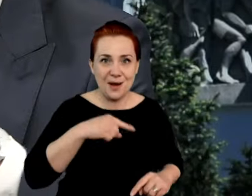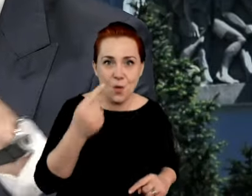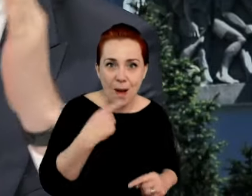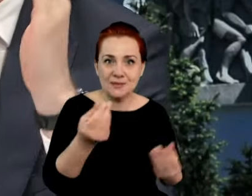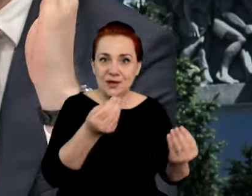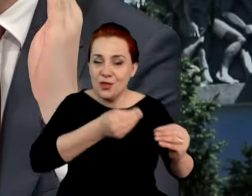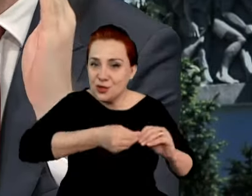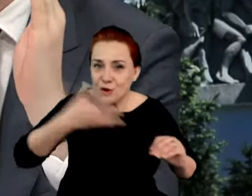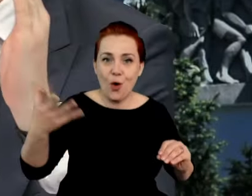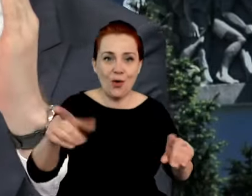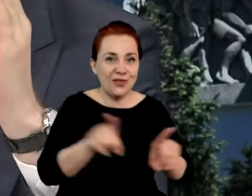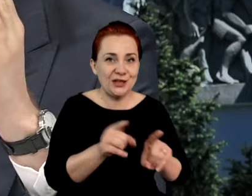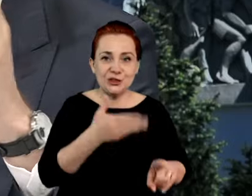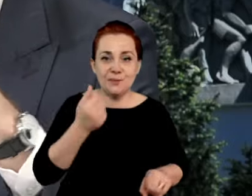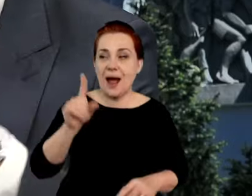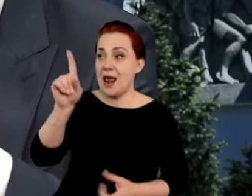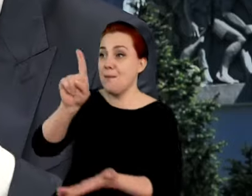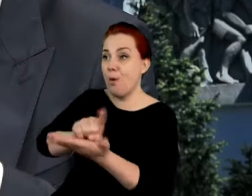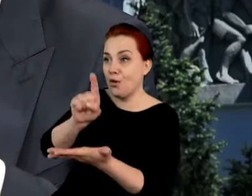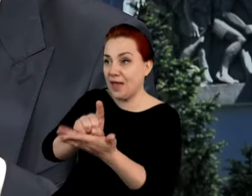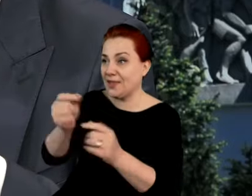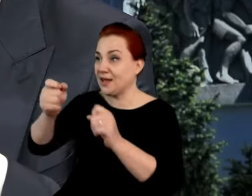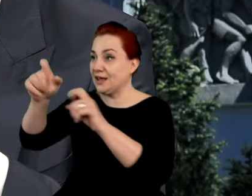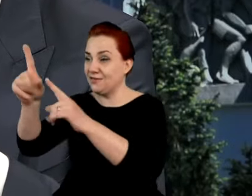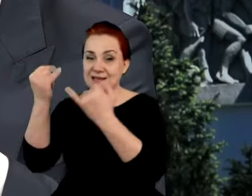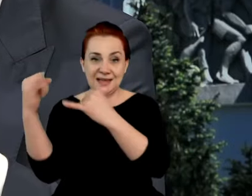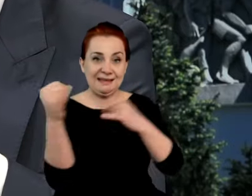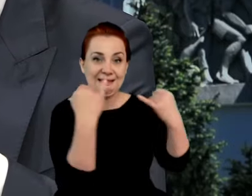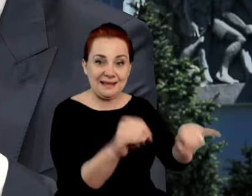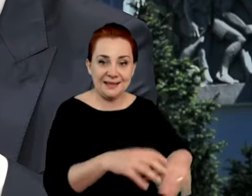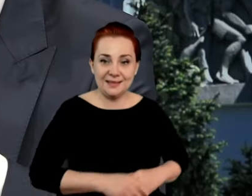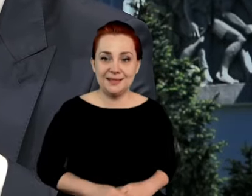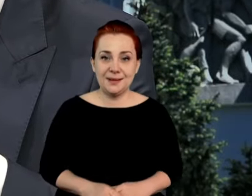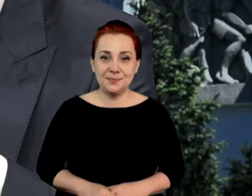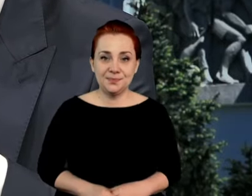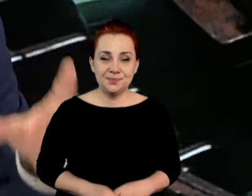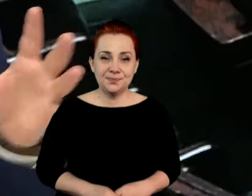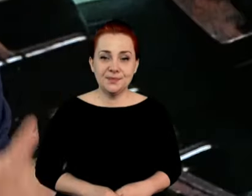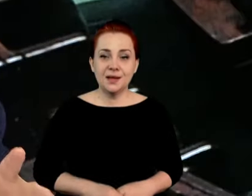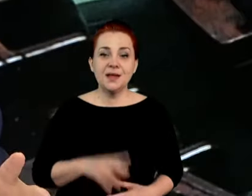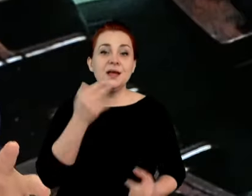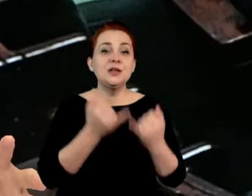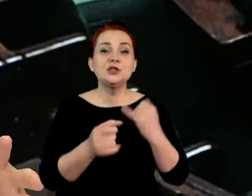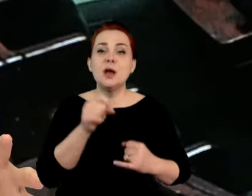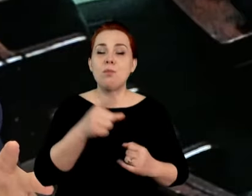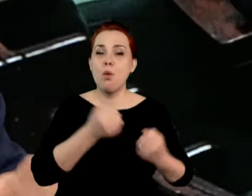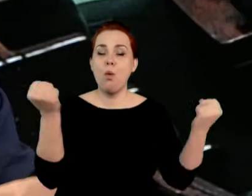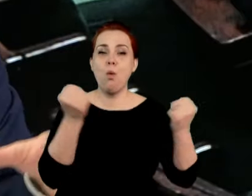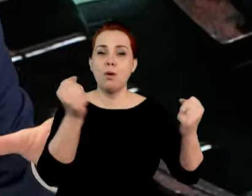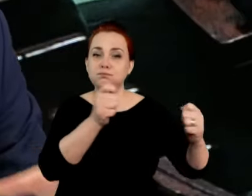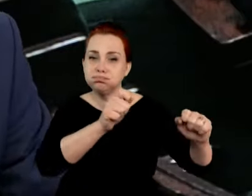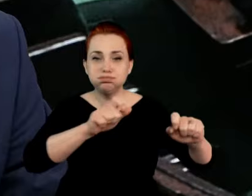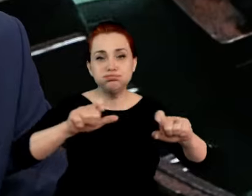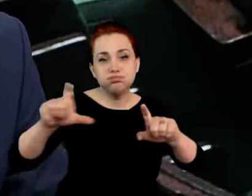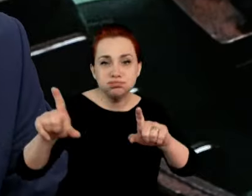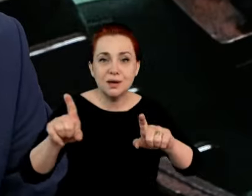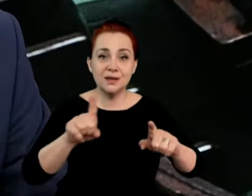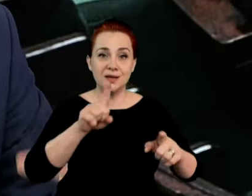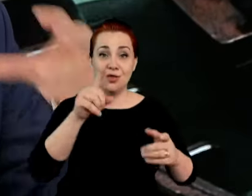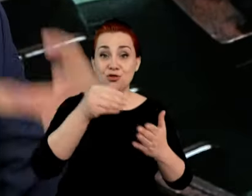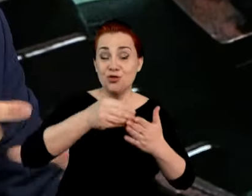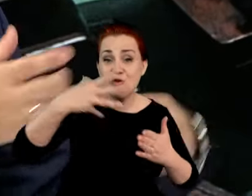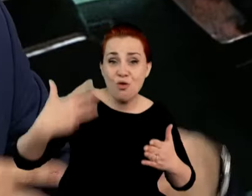rozróżnia podatek i inflacja. Ale przy olbrzymiej inflacji, olbrzymiej drożyźnie, podatki są równie